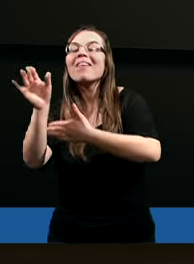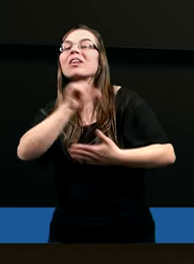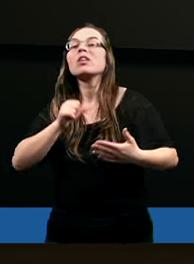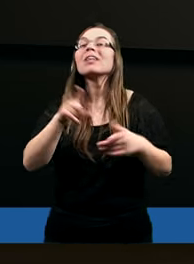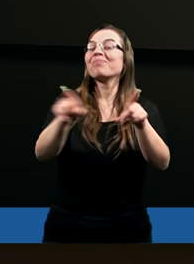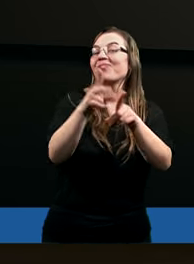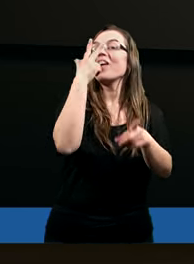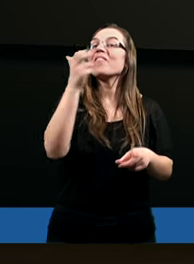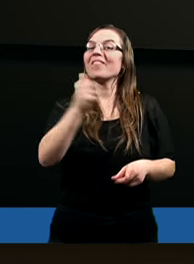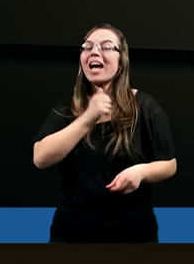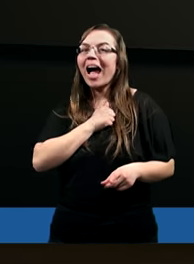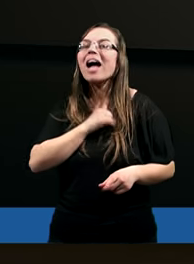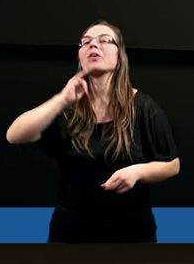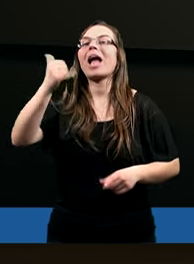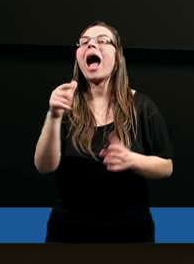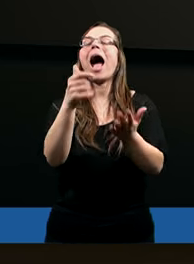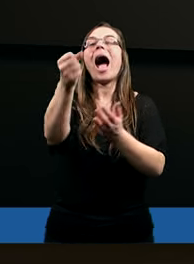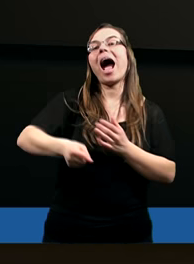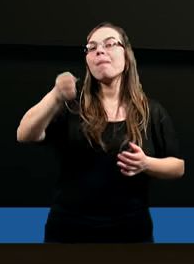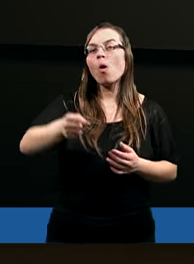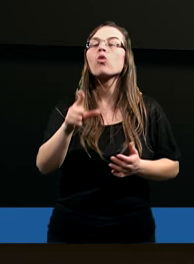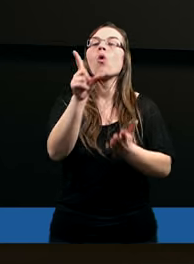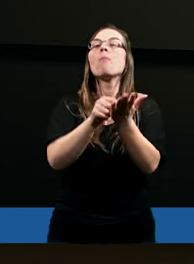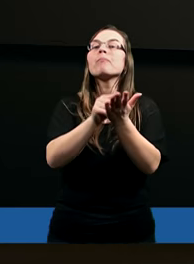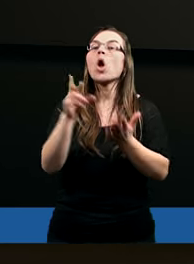samo wyraźnie, jak apostoł Piotr?